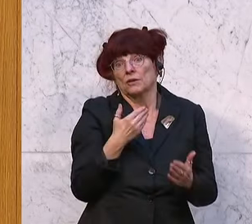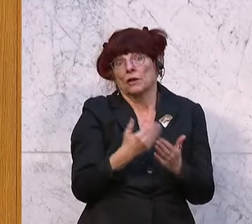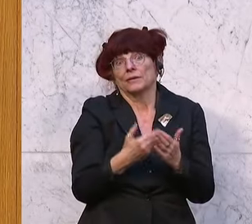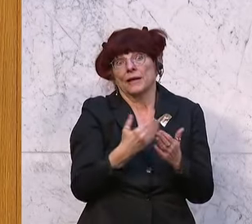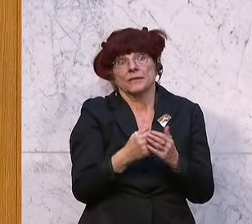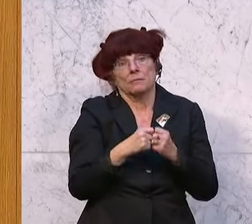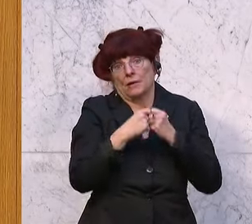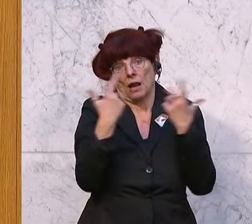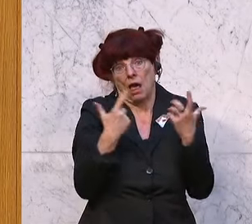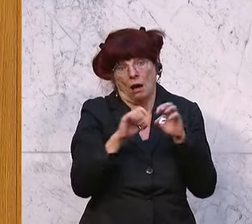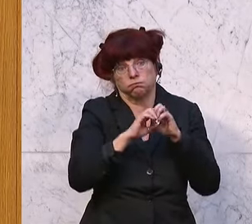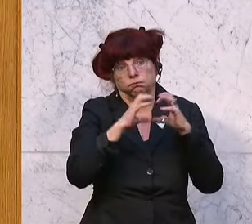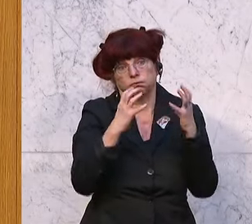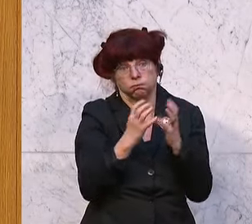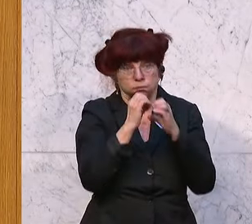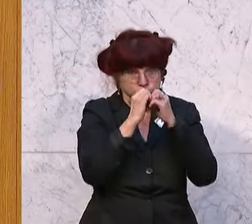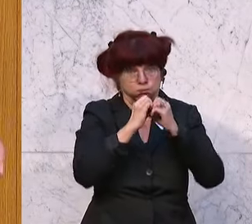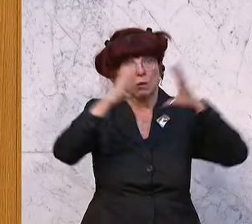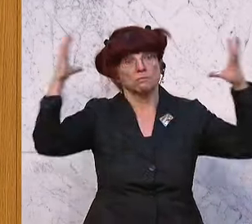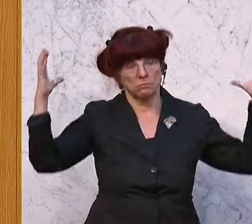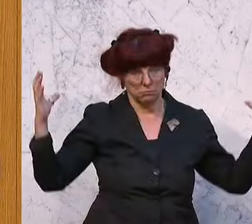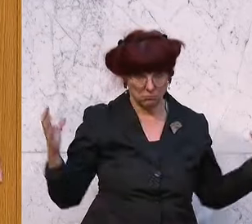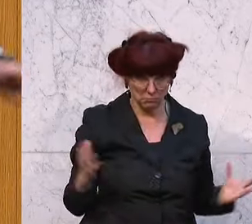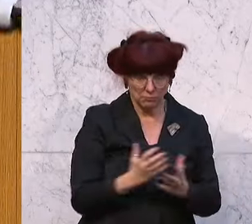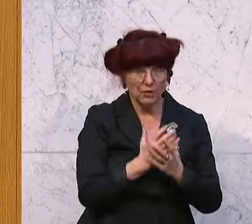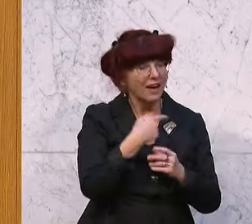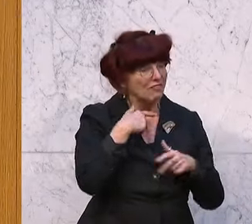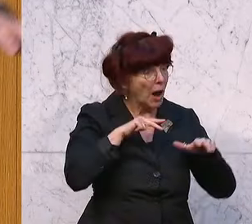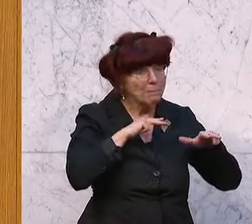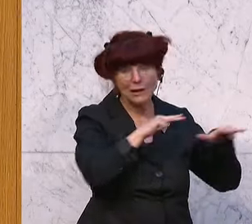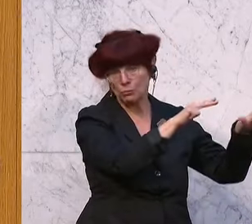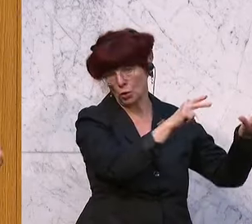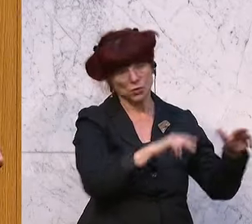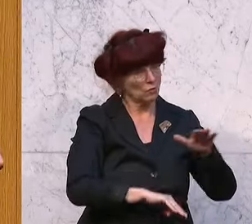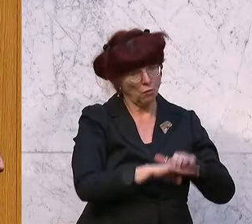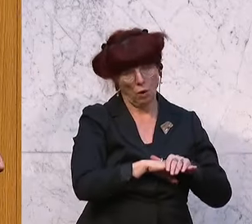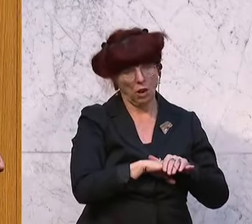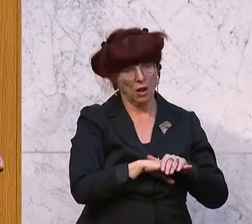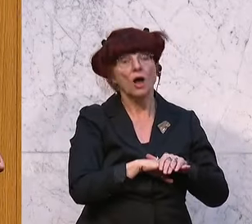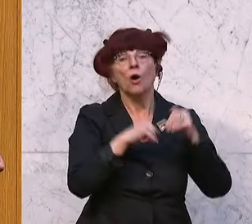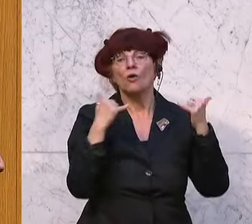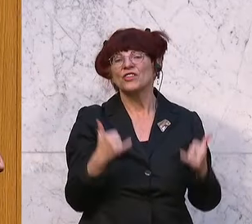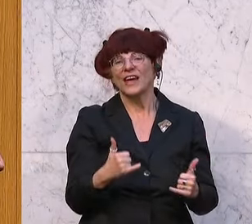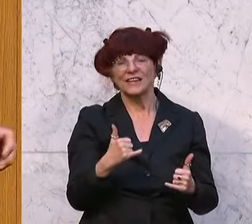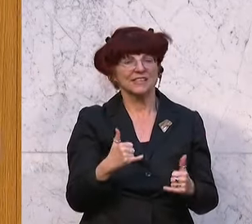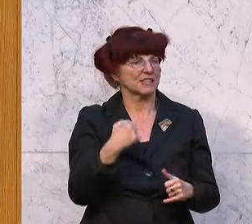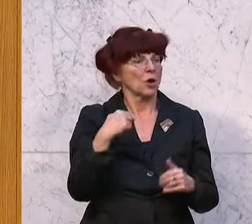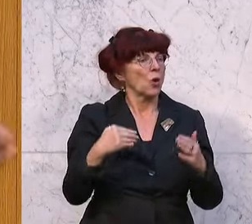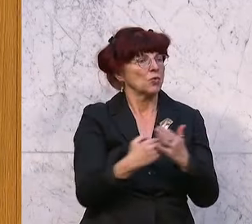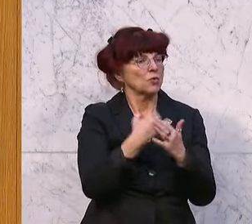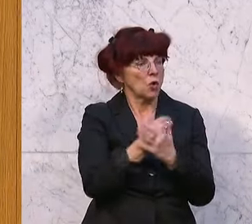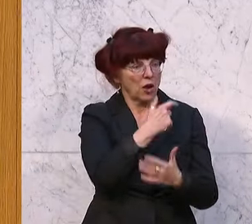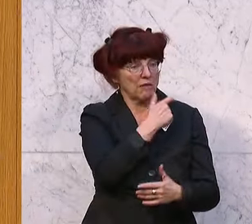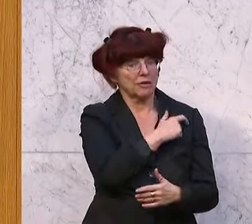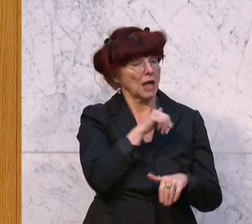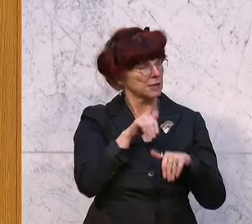zerplatzt wie eine Seifenblase. Ja, eine einzige Manipulation. Und jetzt bin ich bei Ihnen, Herr Neofinanzminister. Ich meine, die Frage